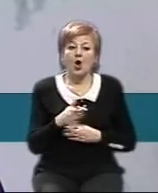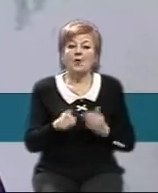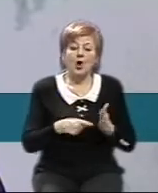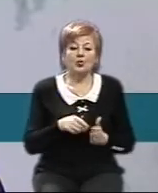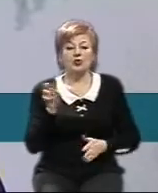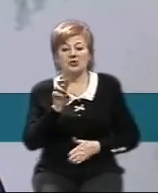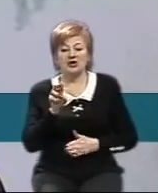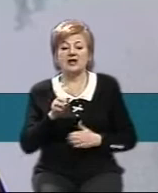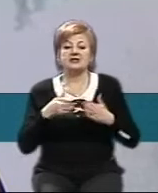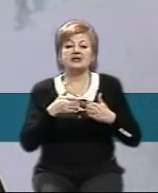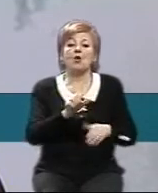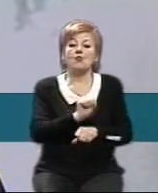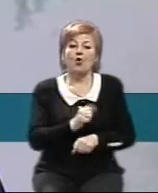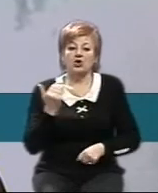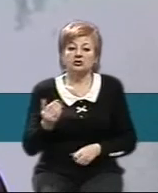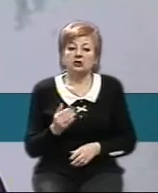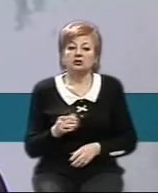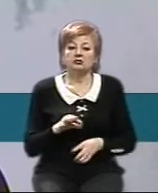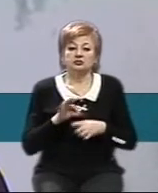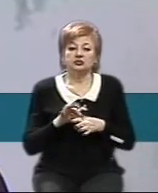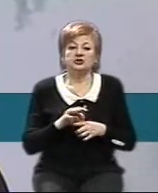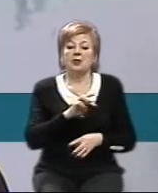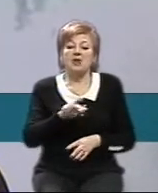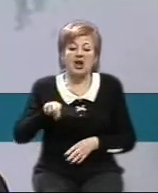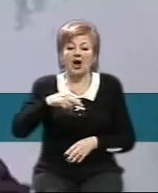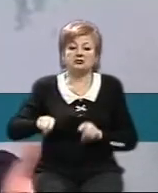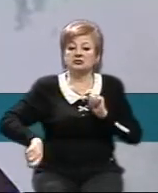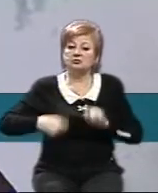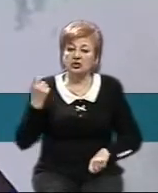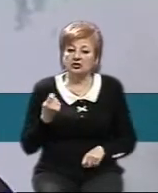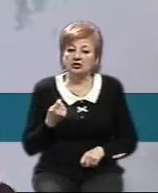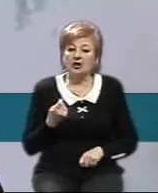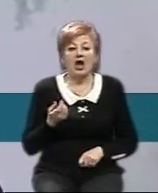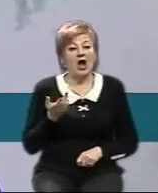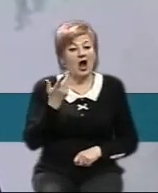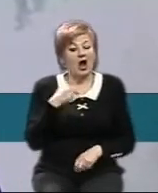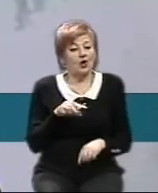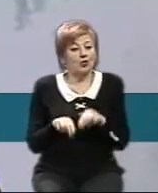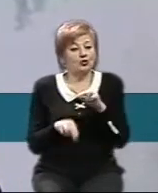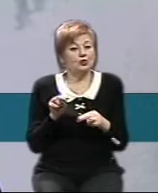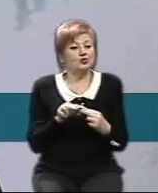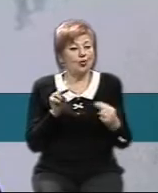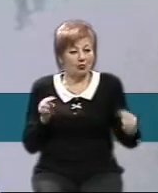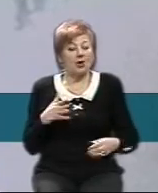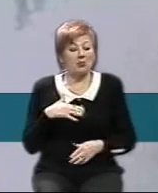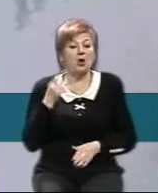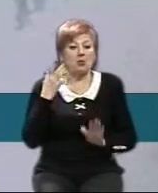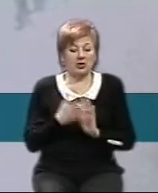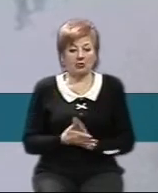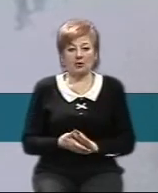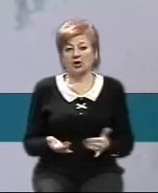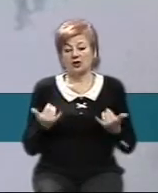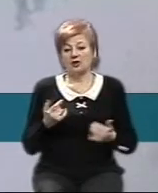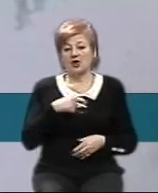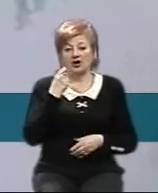Бердянські порти несуть мільярдні збитки, але коли будували міст, ми це вже розуміли. І тепер ми говоримо, що